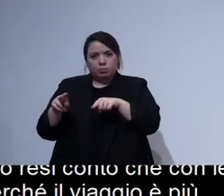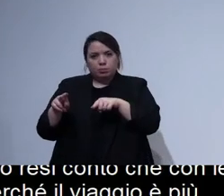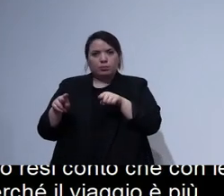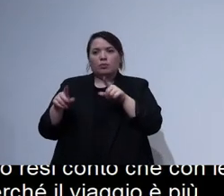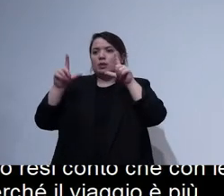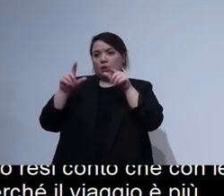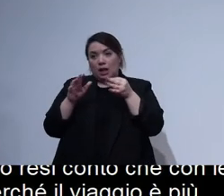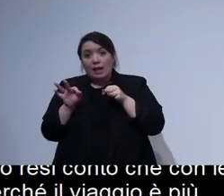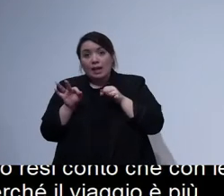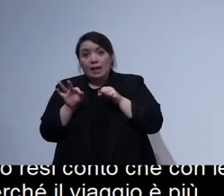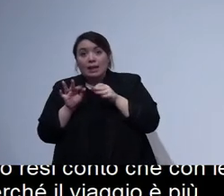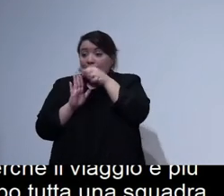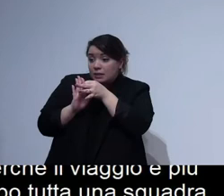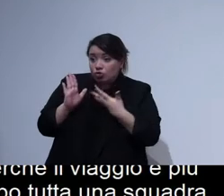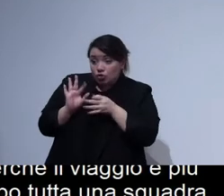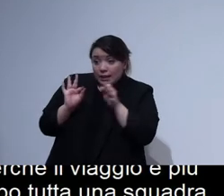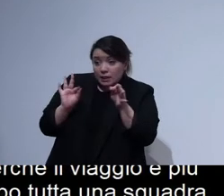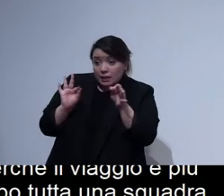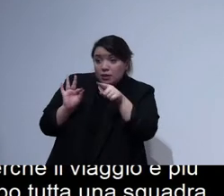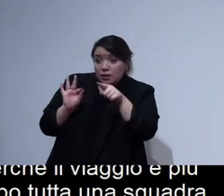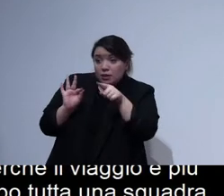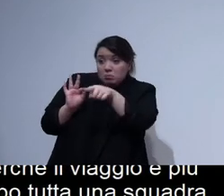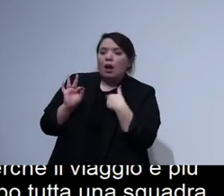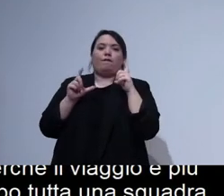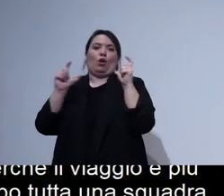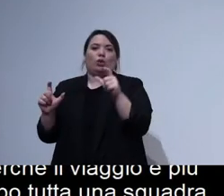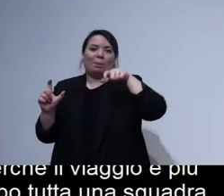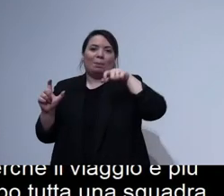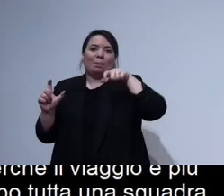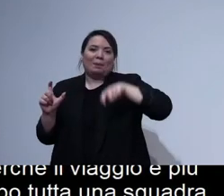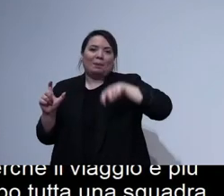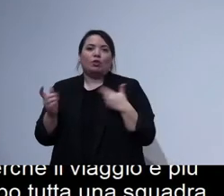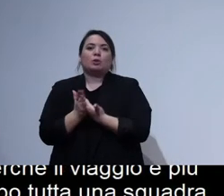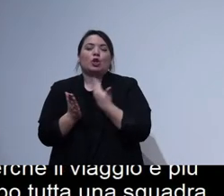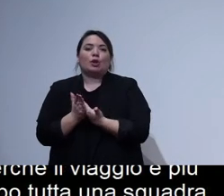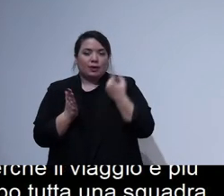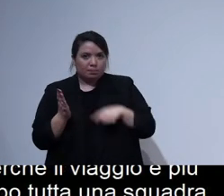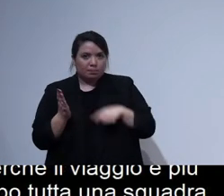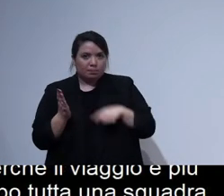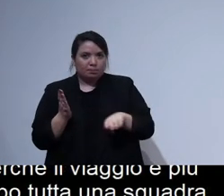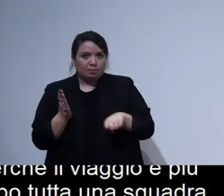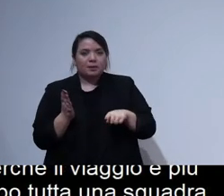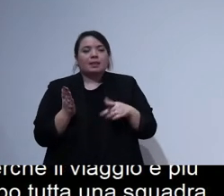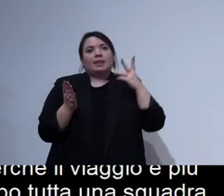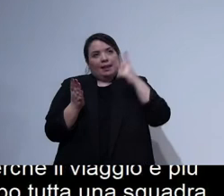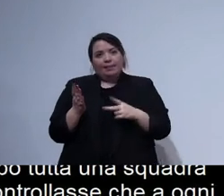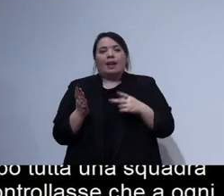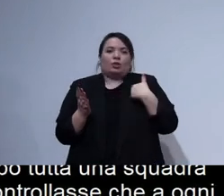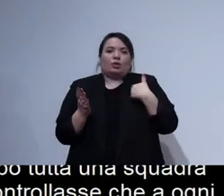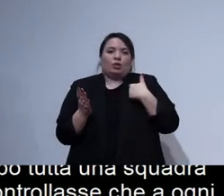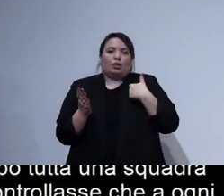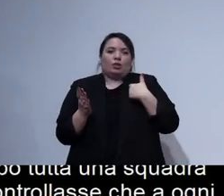foto. Questo è uno sforzo dal punto di vista dell'azienda in termini proprio di persone, anche in termini economici molto importanti.